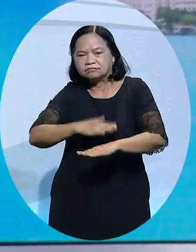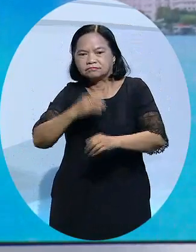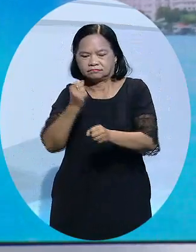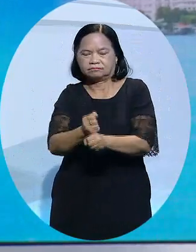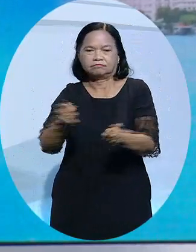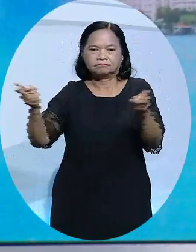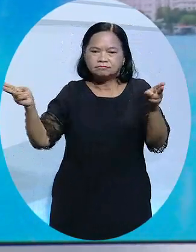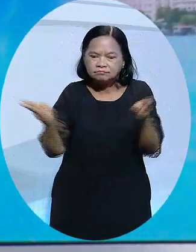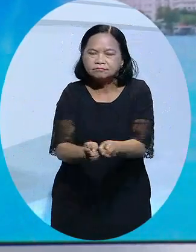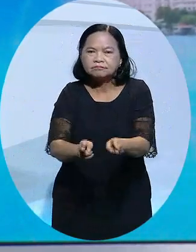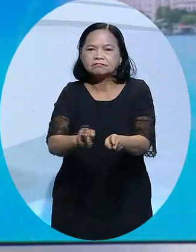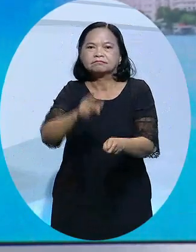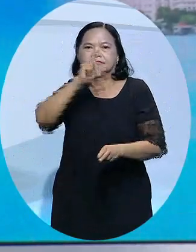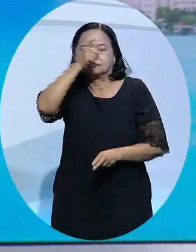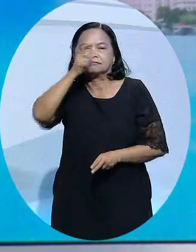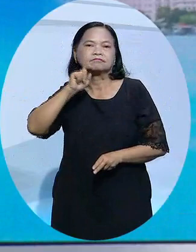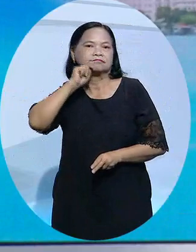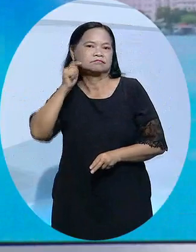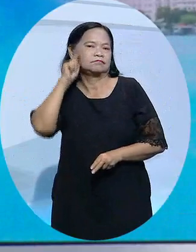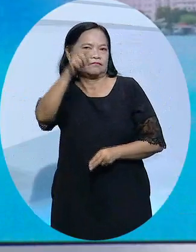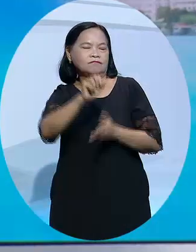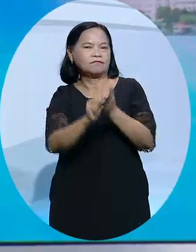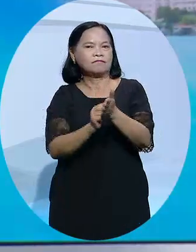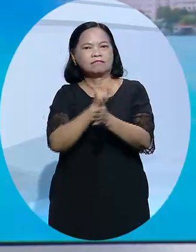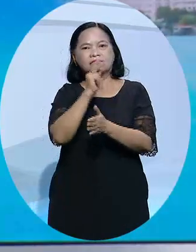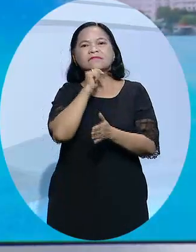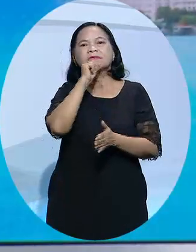dịch đặc biệt của Nga ở Ukraine đang bước vào tháng thứ hai.